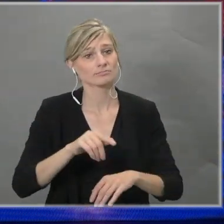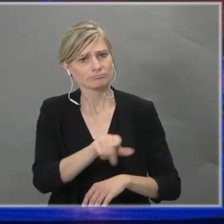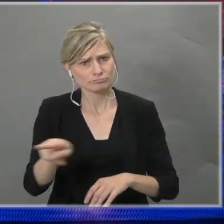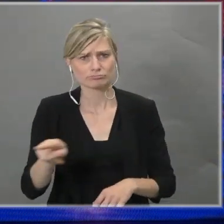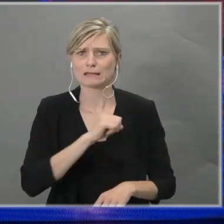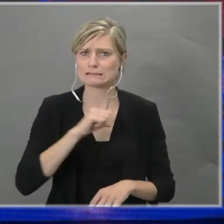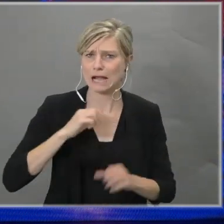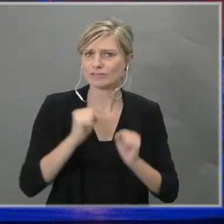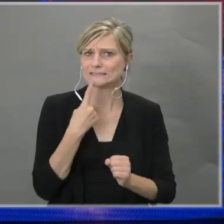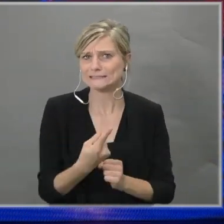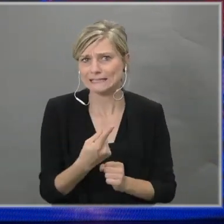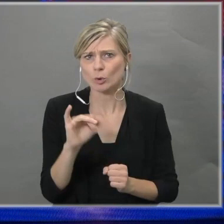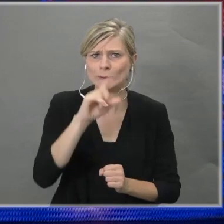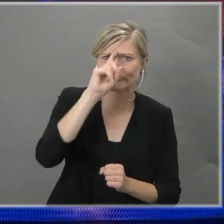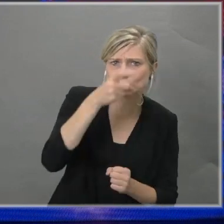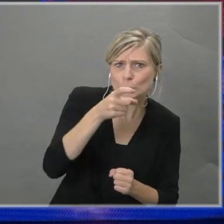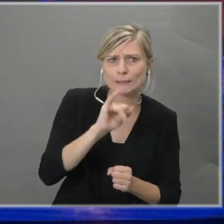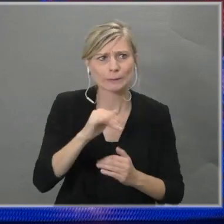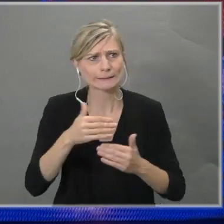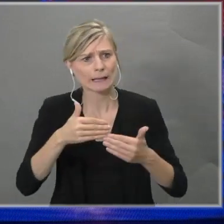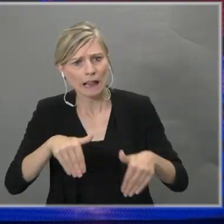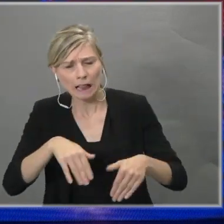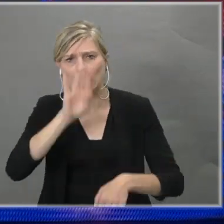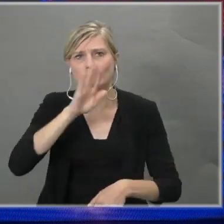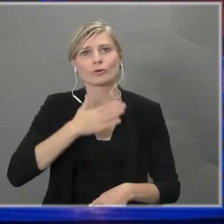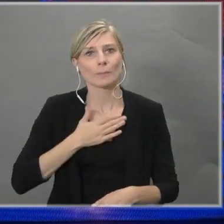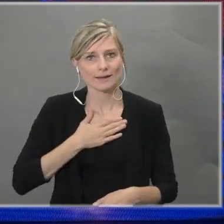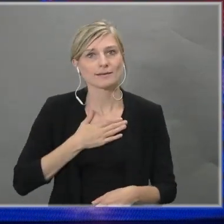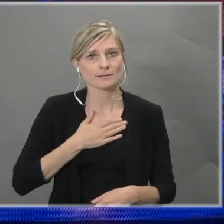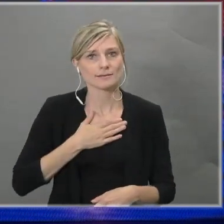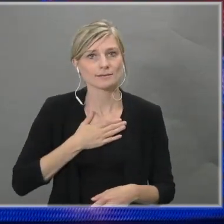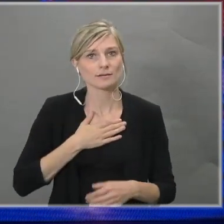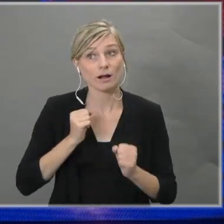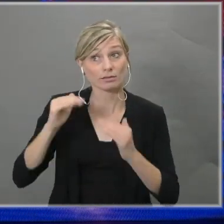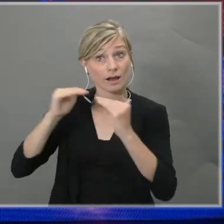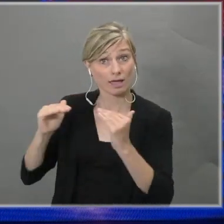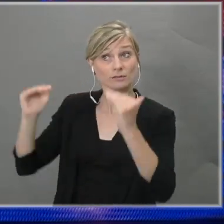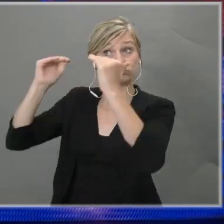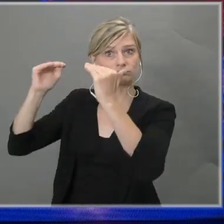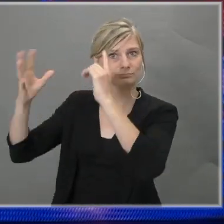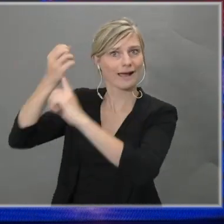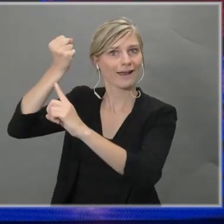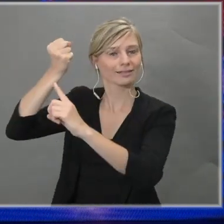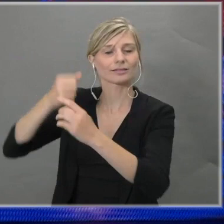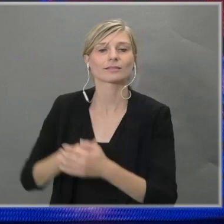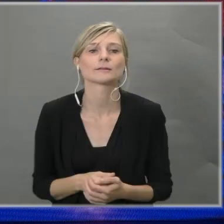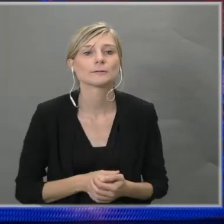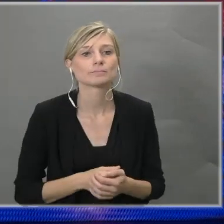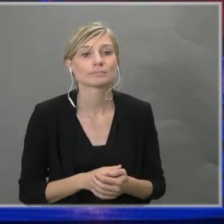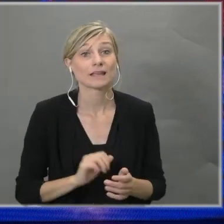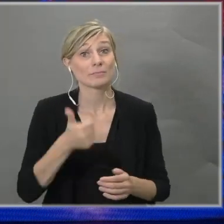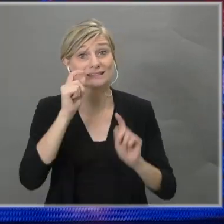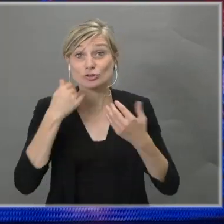aangeven waar hun moeilijkheden en hun drempels liggen. Om die lat te kunnen halen. Beste studenten,